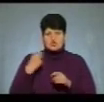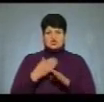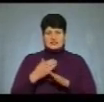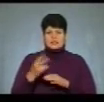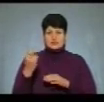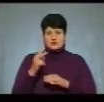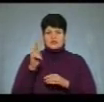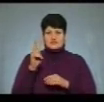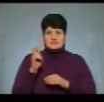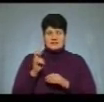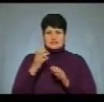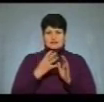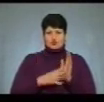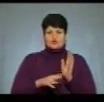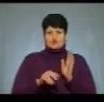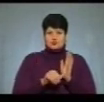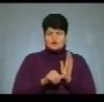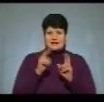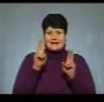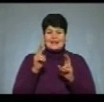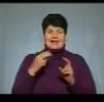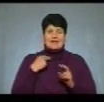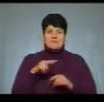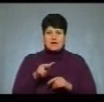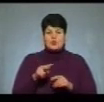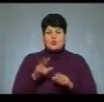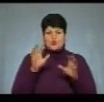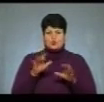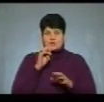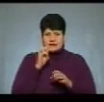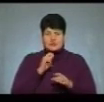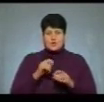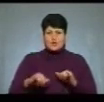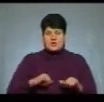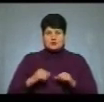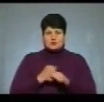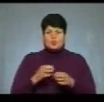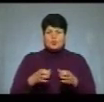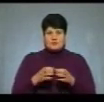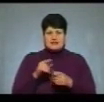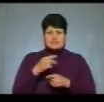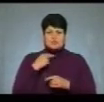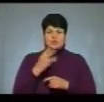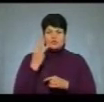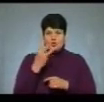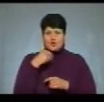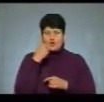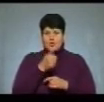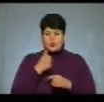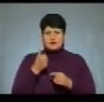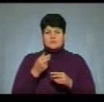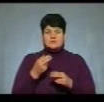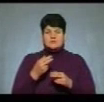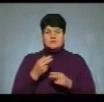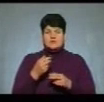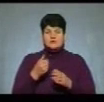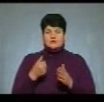296 Кримінального кодексу України «Хуліганство вчинене групою осіб». Їх засудили до трьох років позбавлення волі,